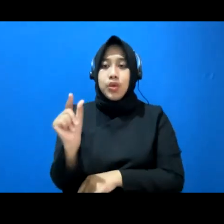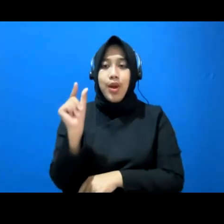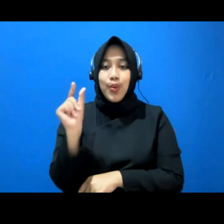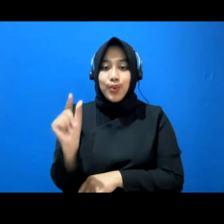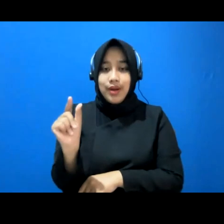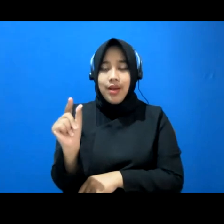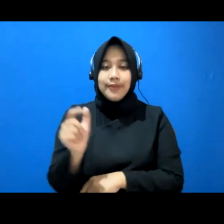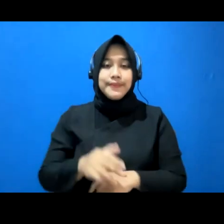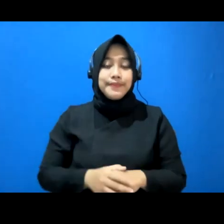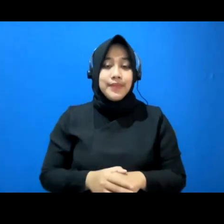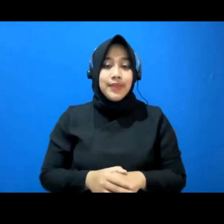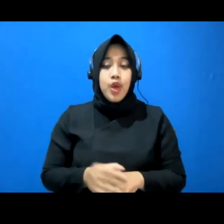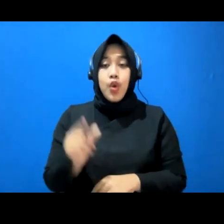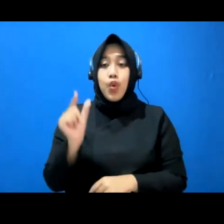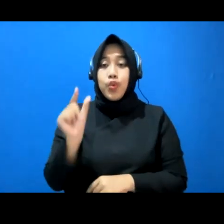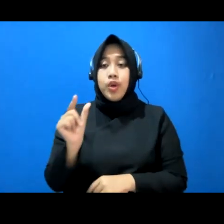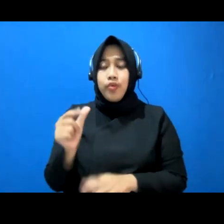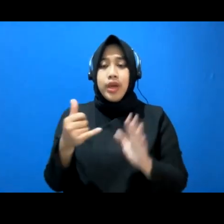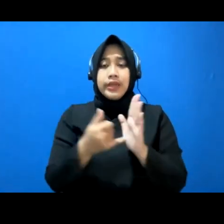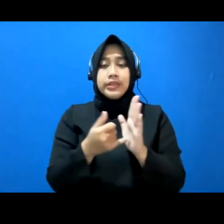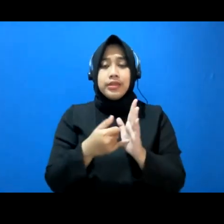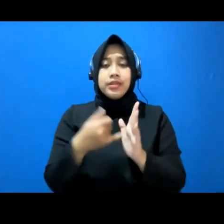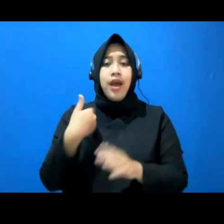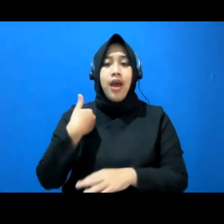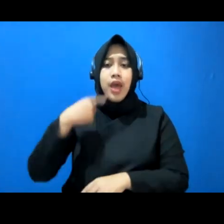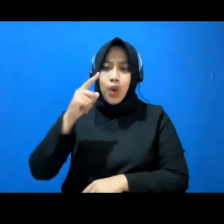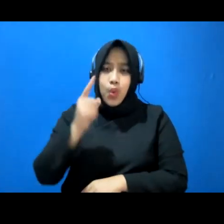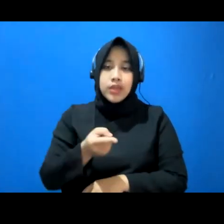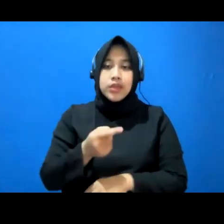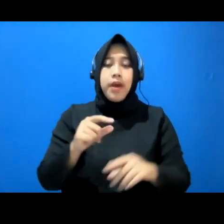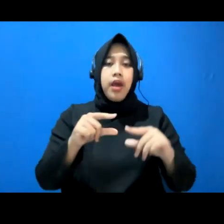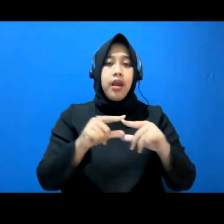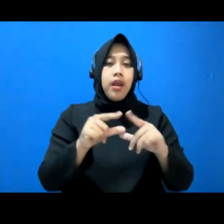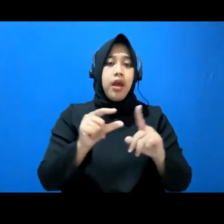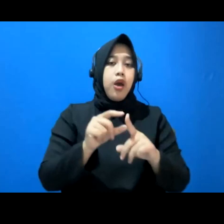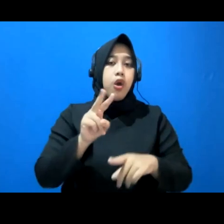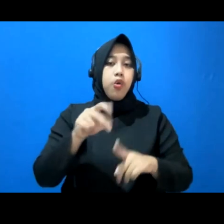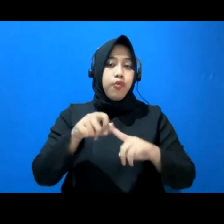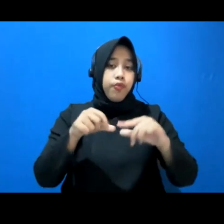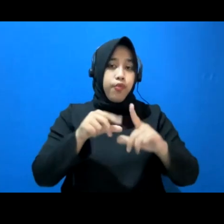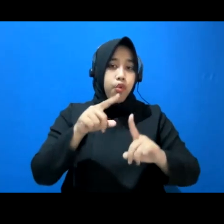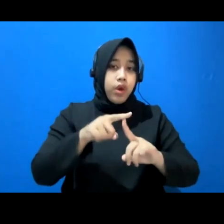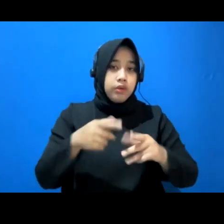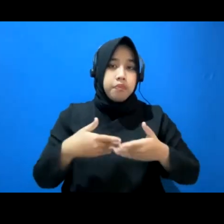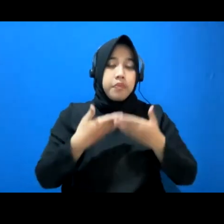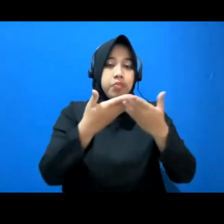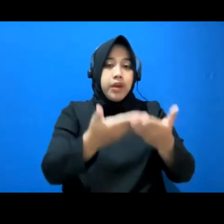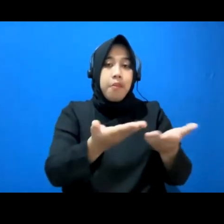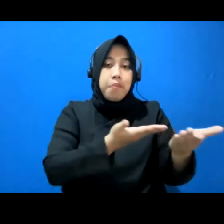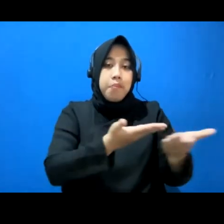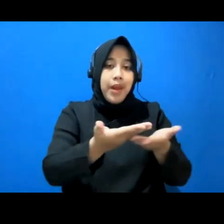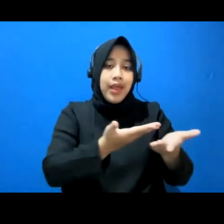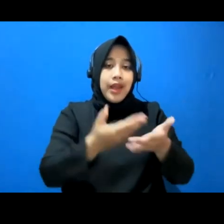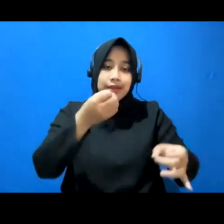Dimana dalam undang-undang itu ada kewajiban untuk advokat memberikan pelayanan perubono. Mungkin